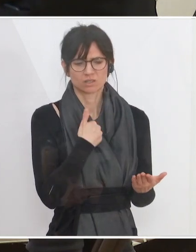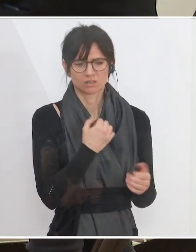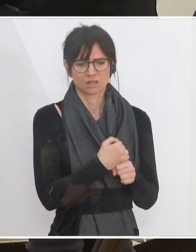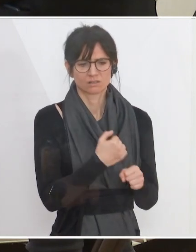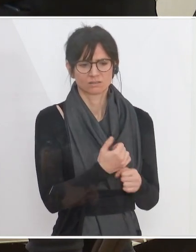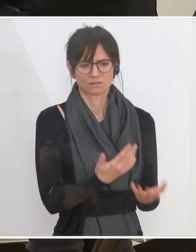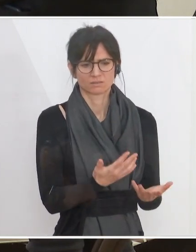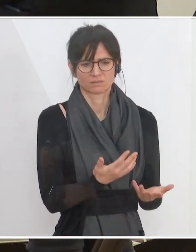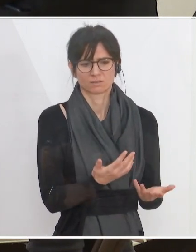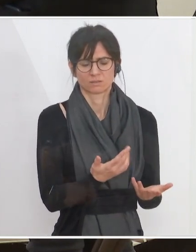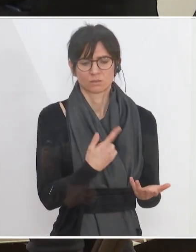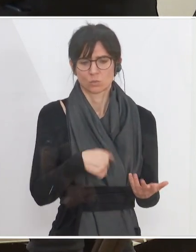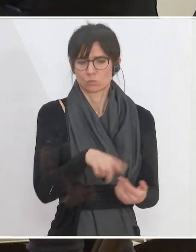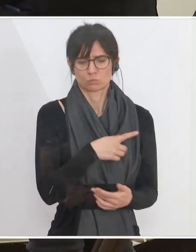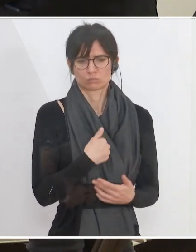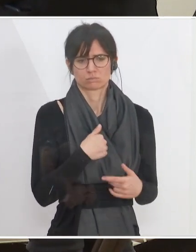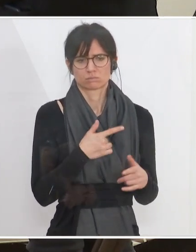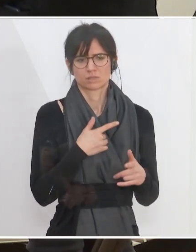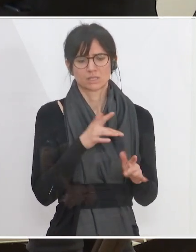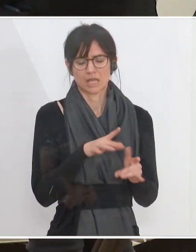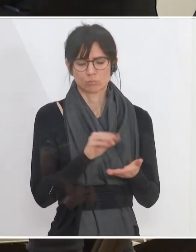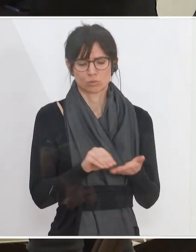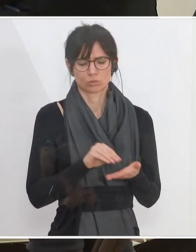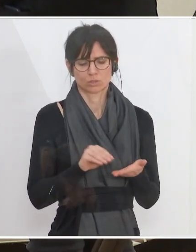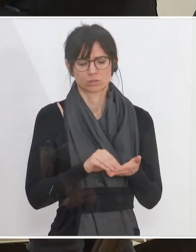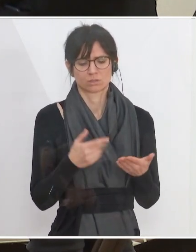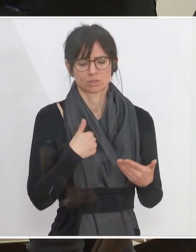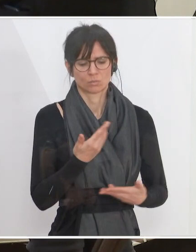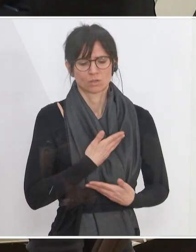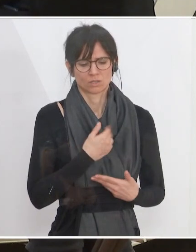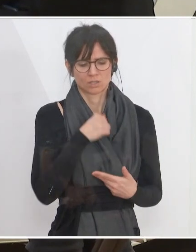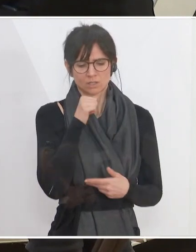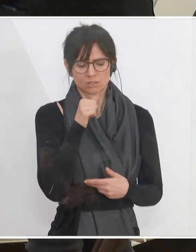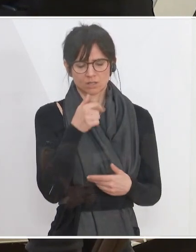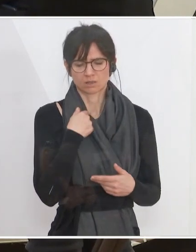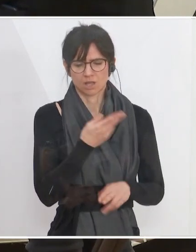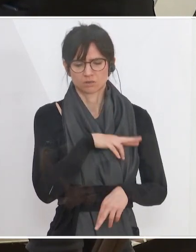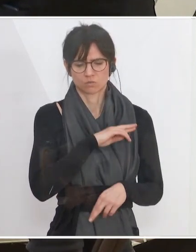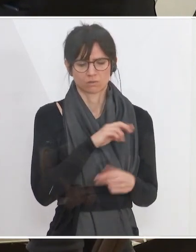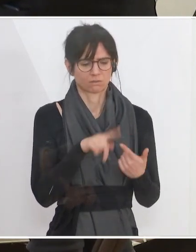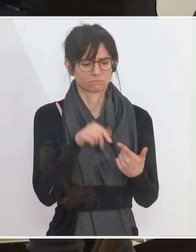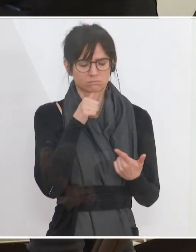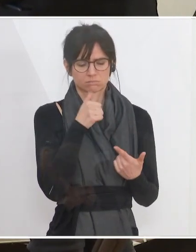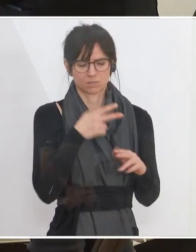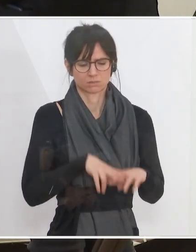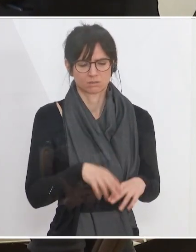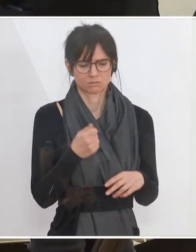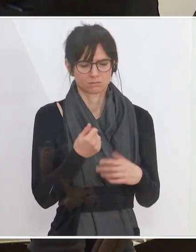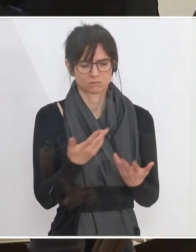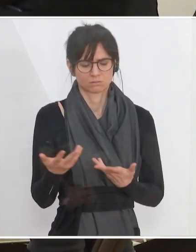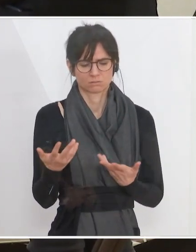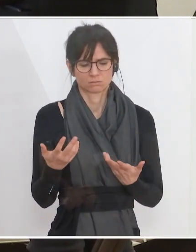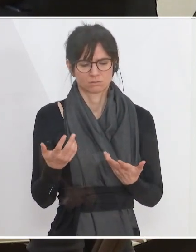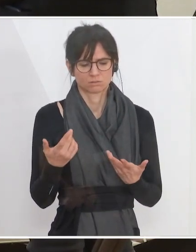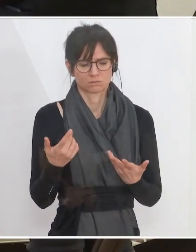Und uns wird von der Bürokratie Probleme gemacht. Wir bekommen keine Antworten. Uns bleibt nicht über, hier, vor